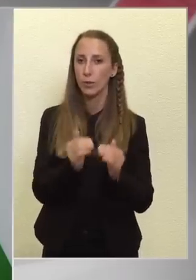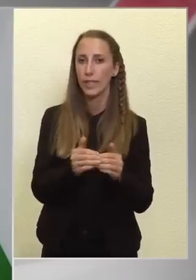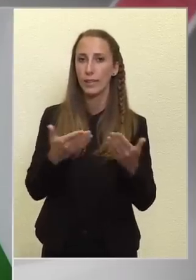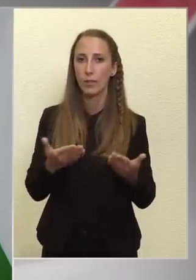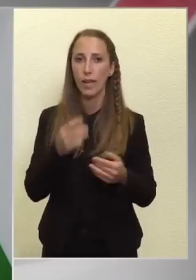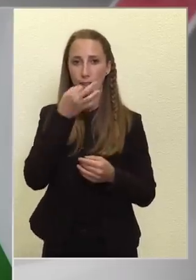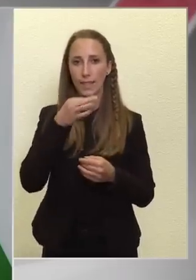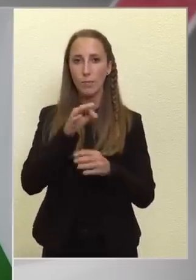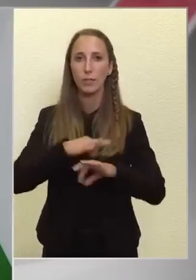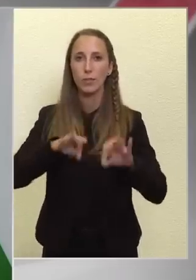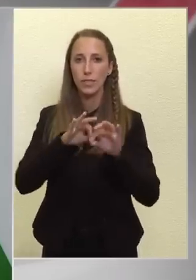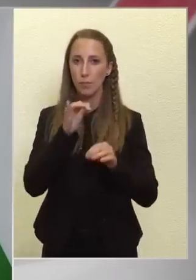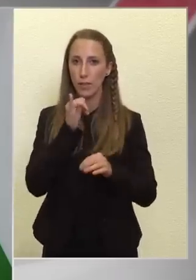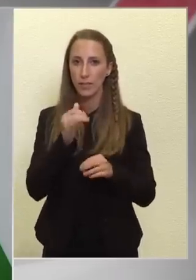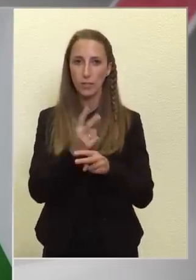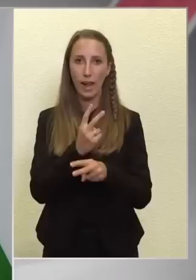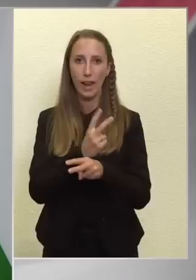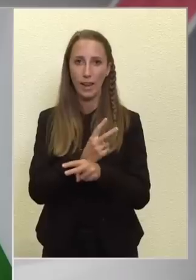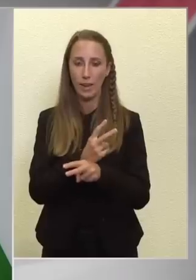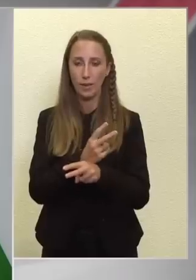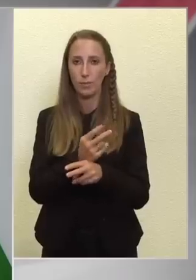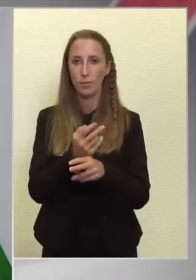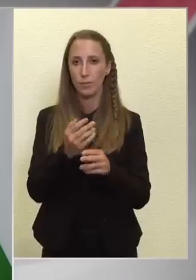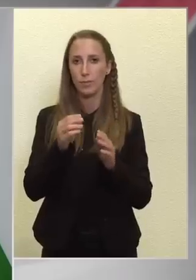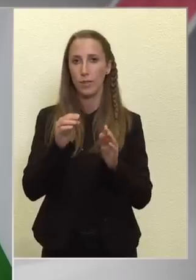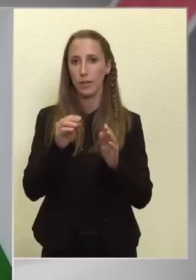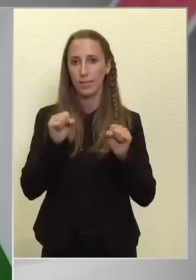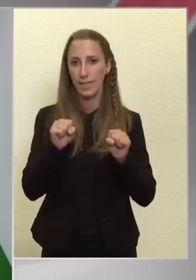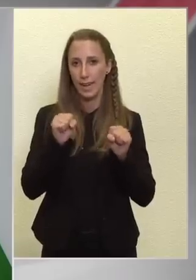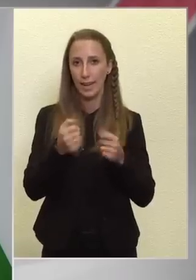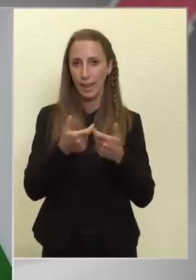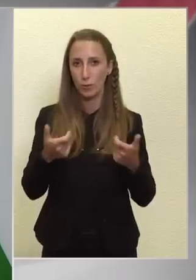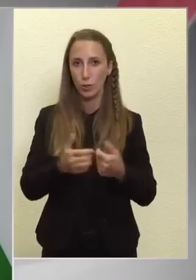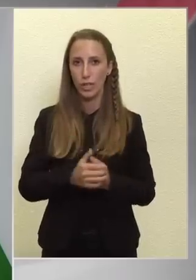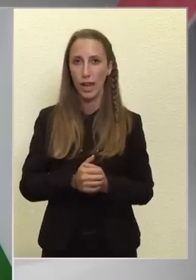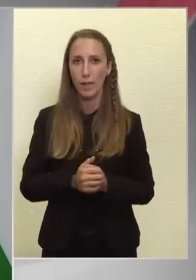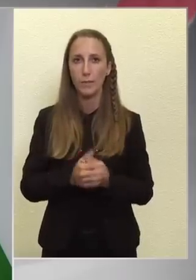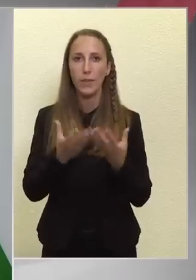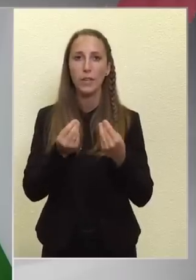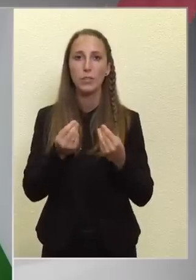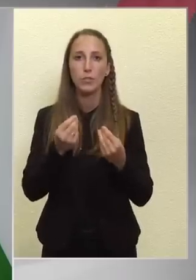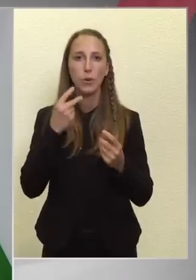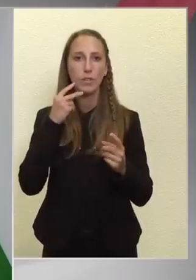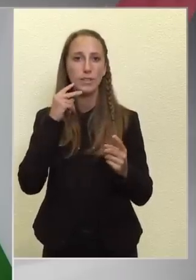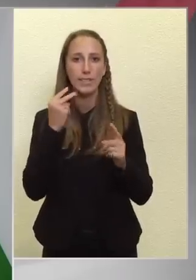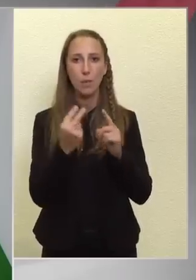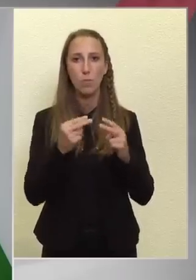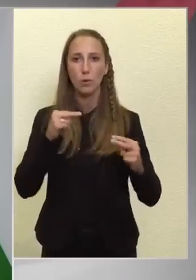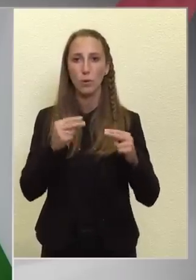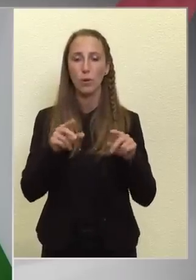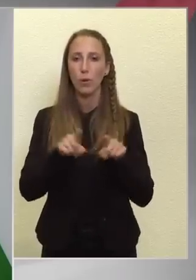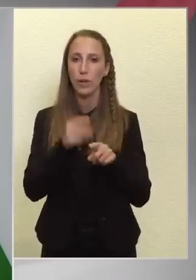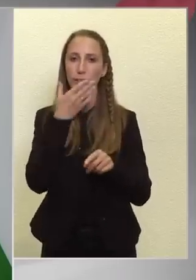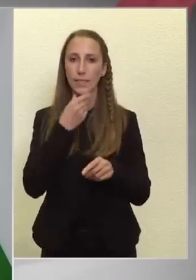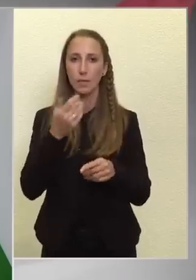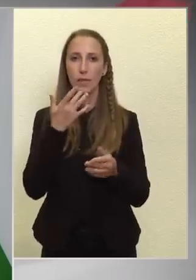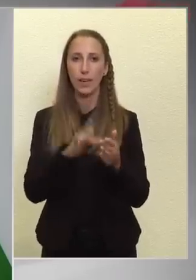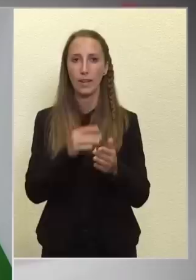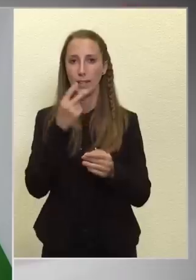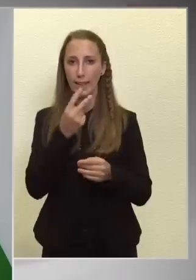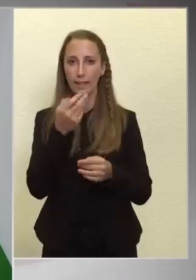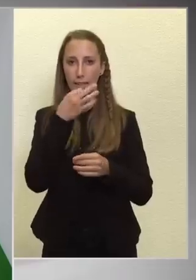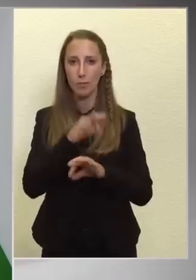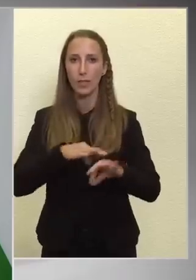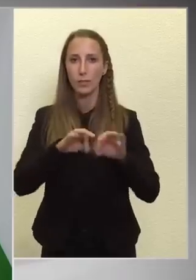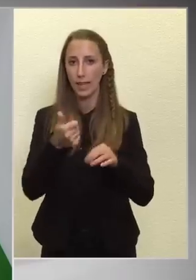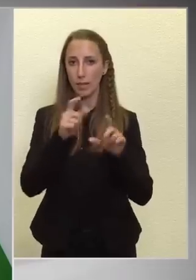Németországban nincs állami alkalmazottnak sztrájk lehetősége. Tehát sok szempontból olyan szép példaként tekintett Németországban, hogy